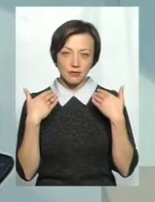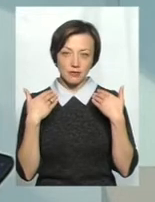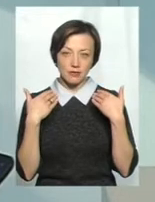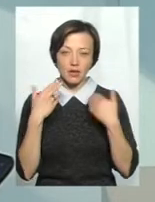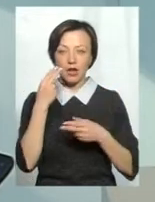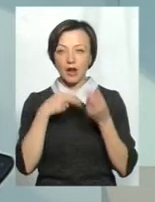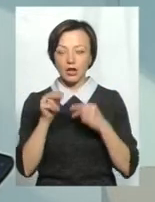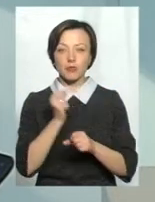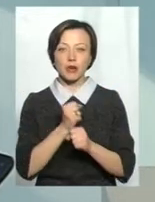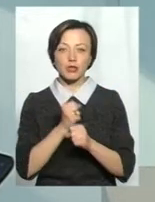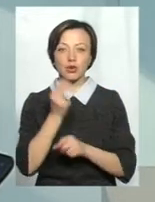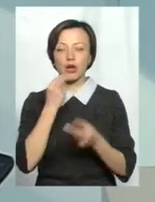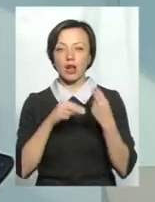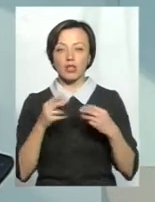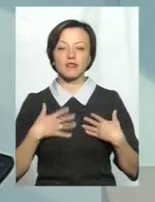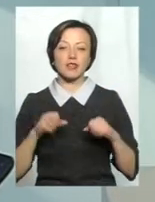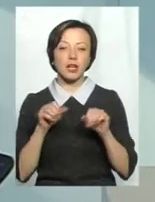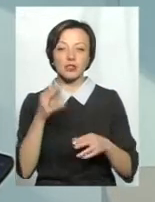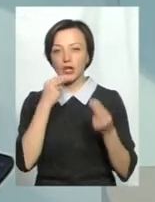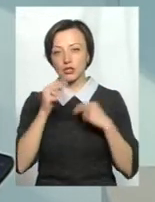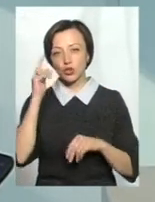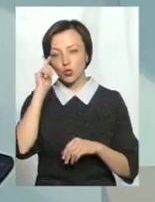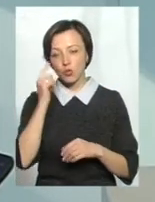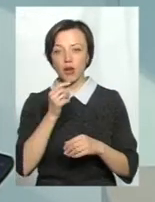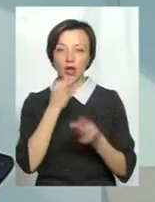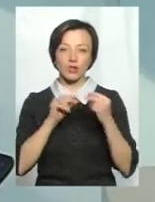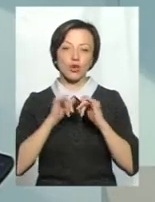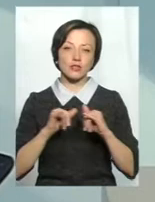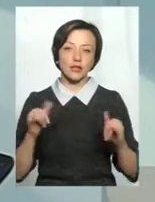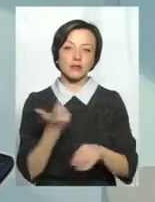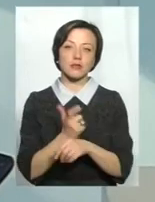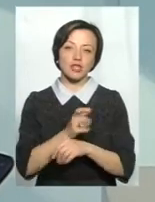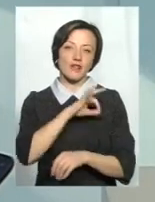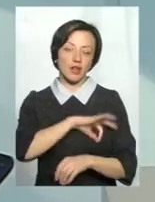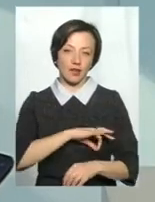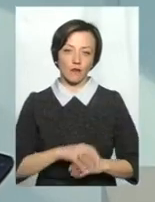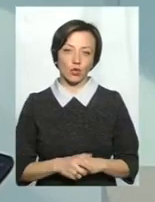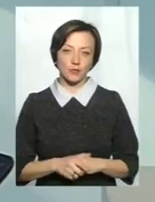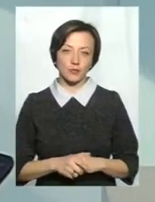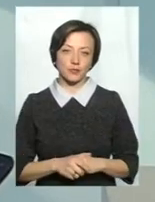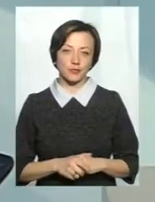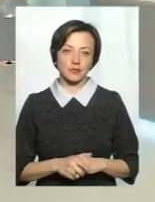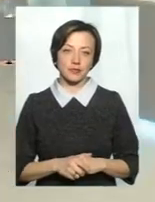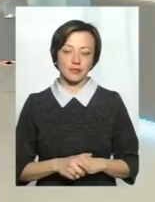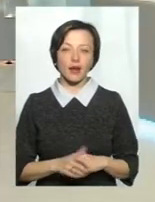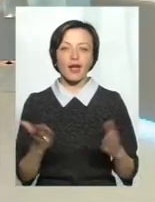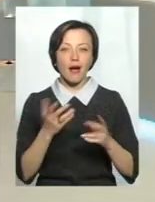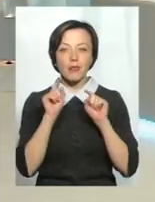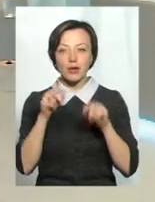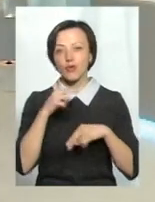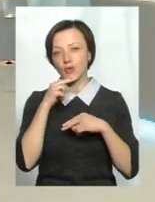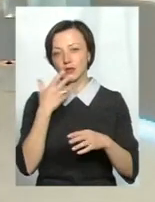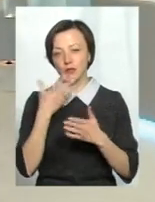краще працює, краща віддача, кращий мислик, кращий розвивається і більш ефективно. Яка приділяє увагу